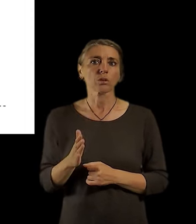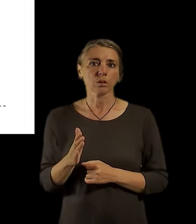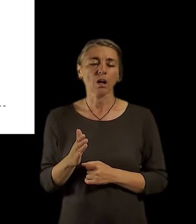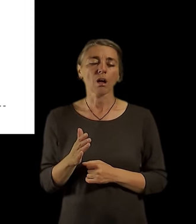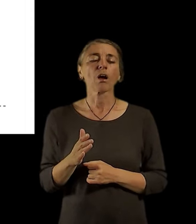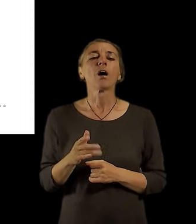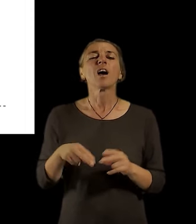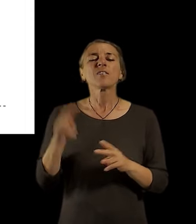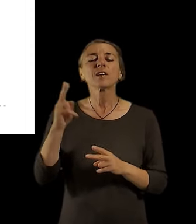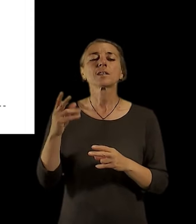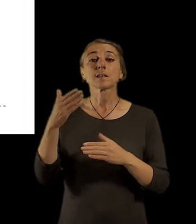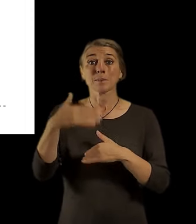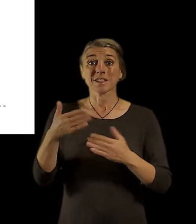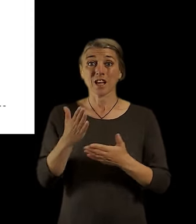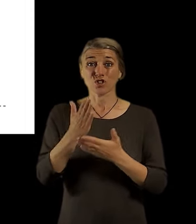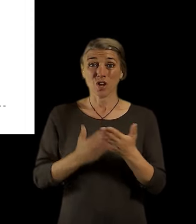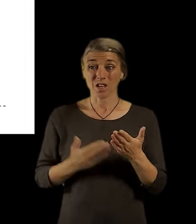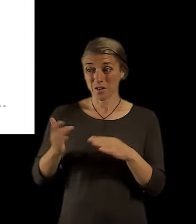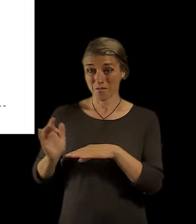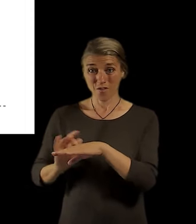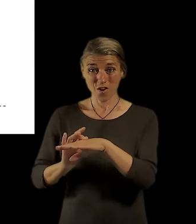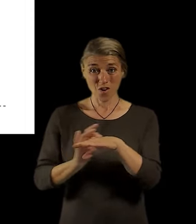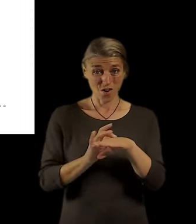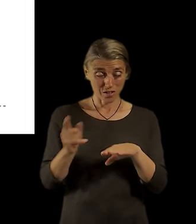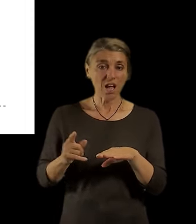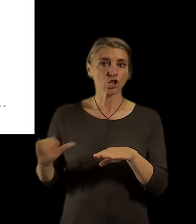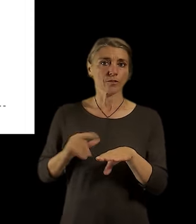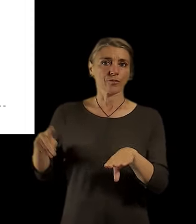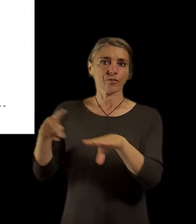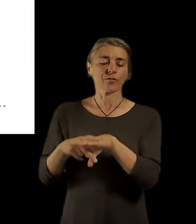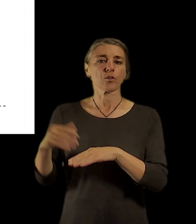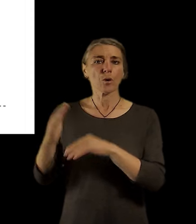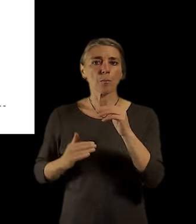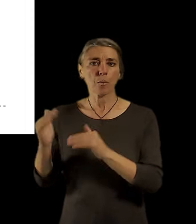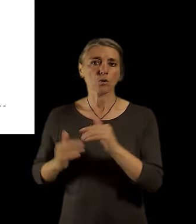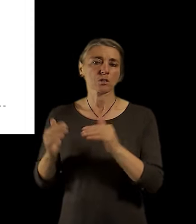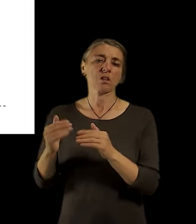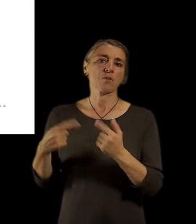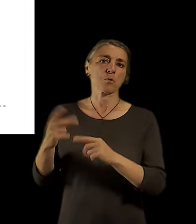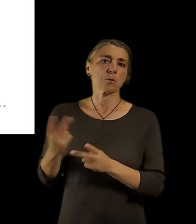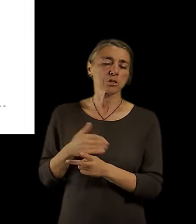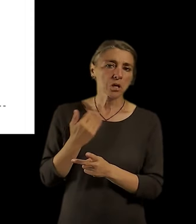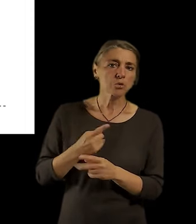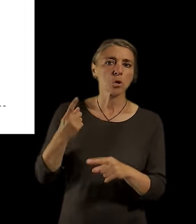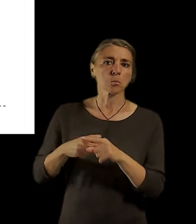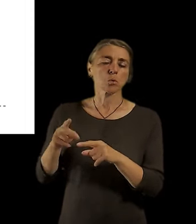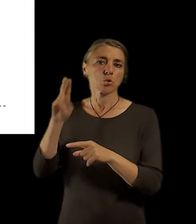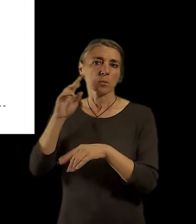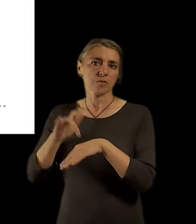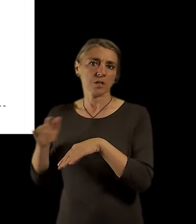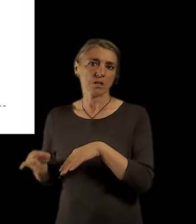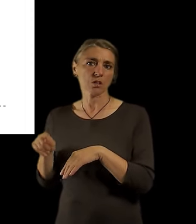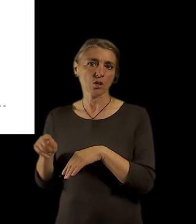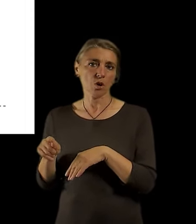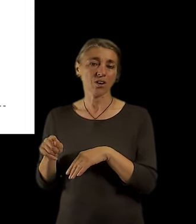především městských částek, kde jsou nyní volné plochy pro novou rezidenční a devoperskou výstavbu. Tyto příruzky